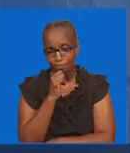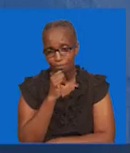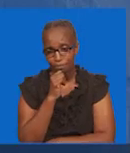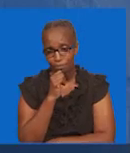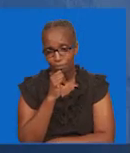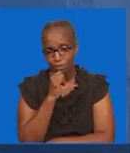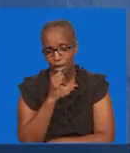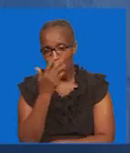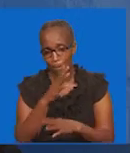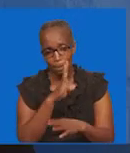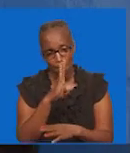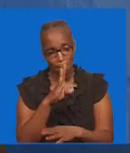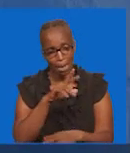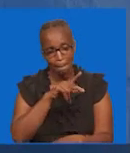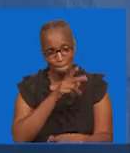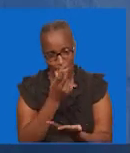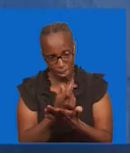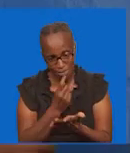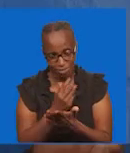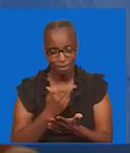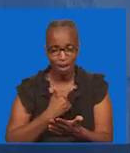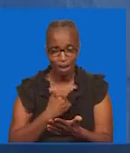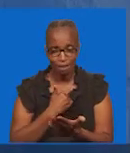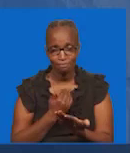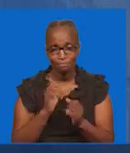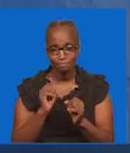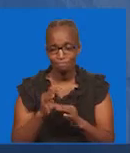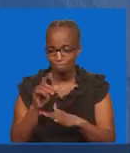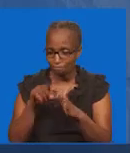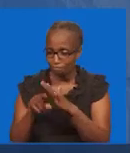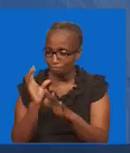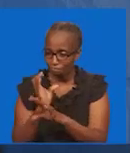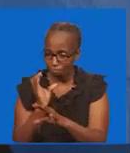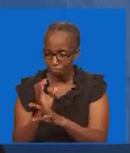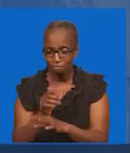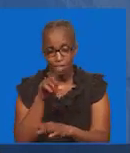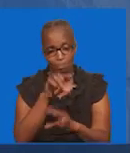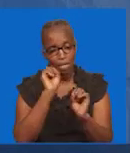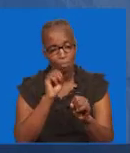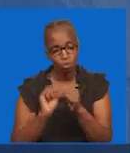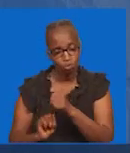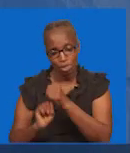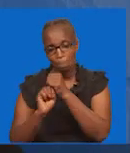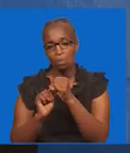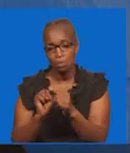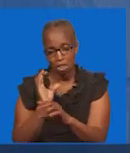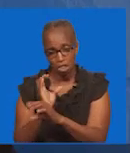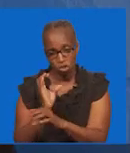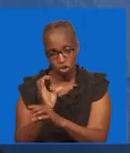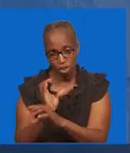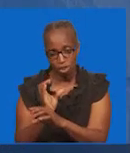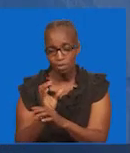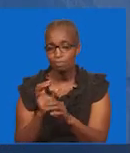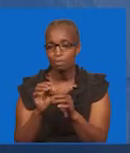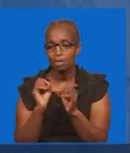Hakosawasawa Neweya Natua kila kitu Meimbia Hapo Kamisani Meimbia Hatawewe Nikiongozi Kama